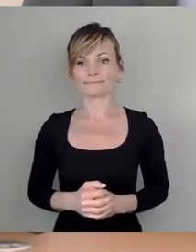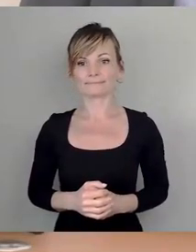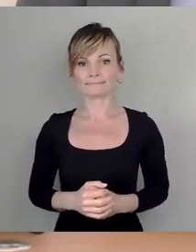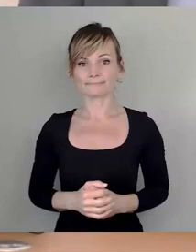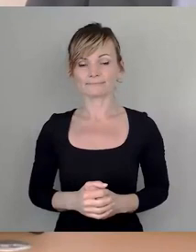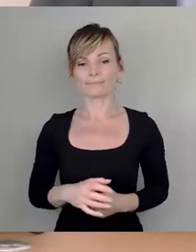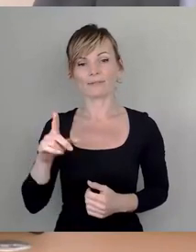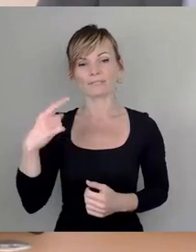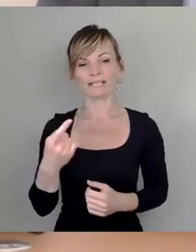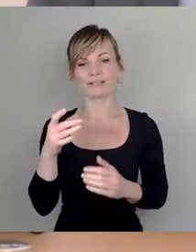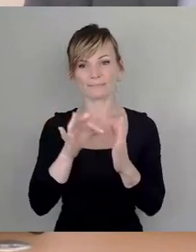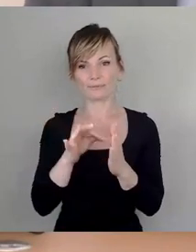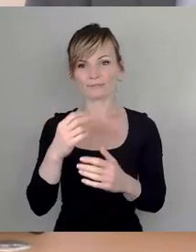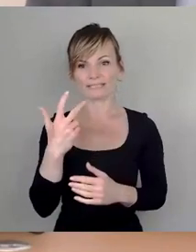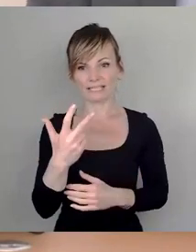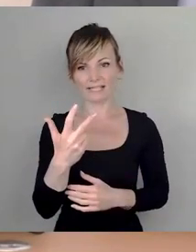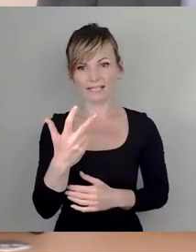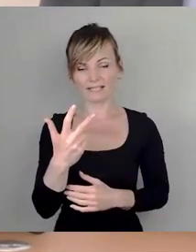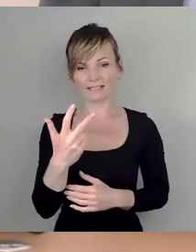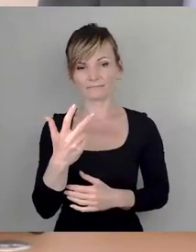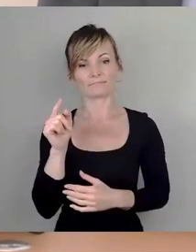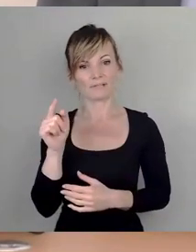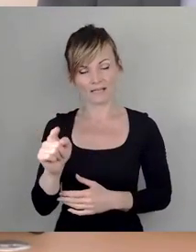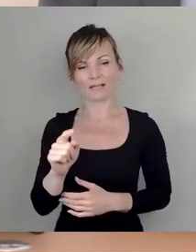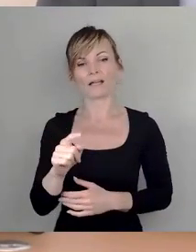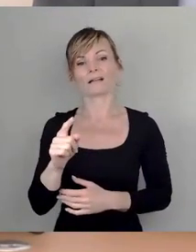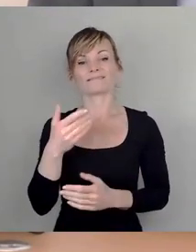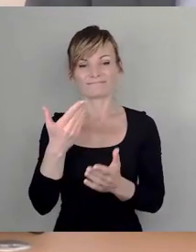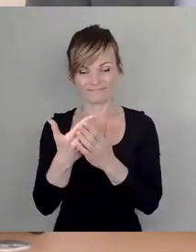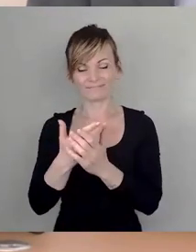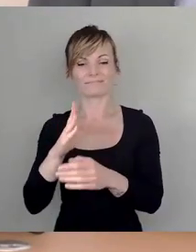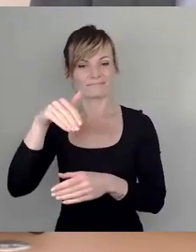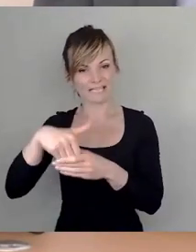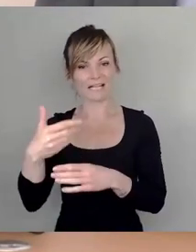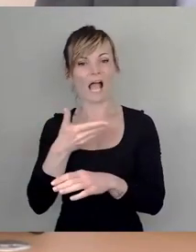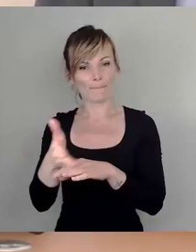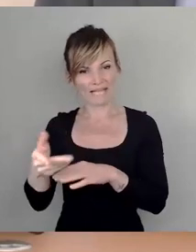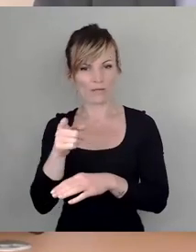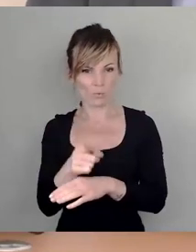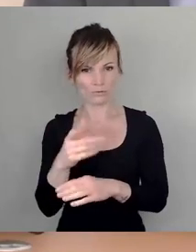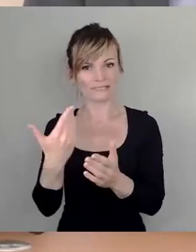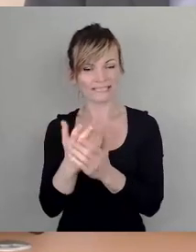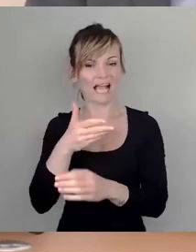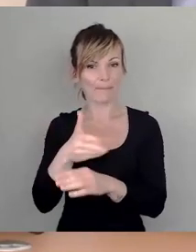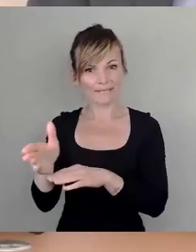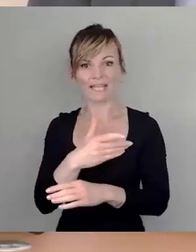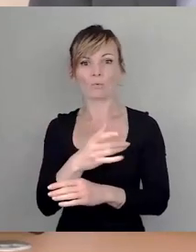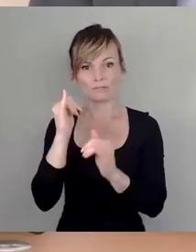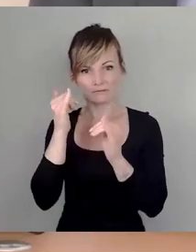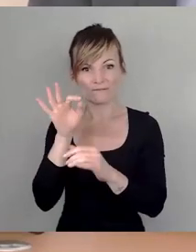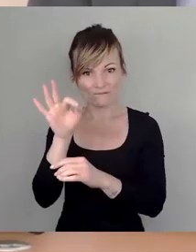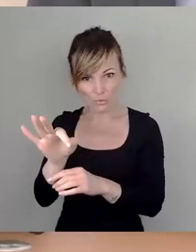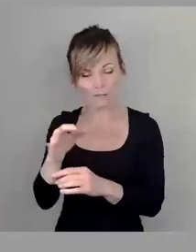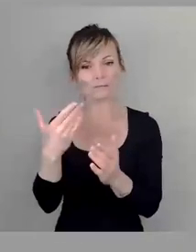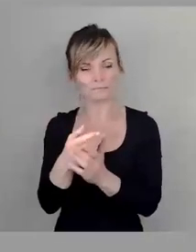Punkt 3, der ist ablehnend. Wer das ablehnende Votum teilt, der müsste jetzt ebenso